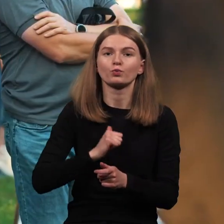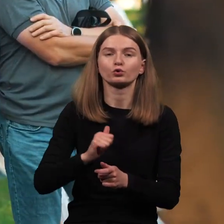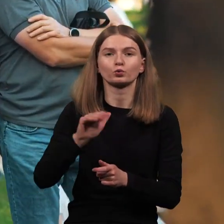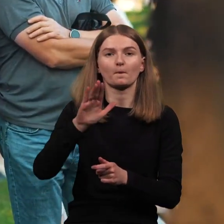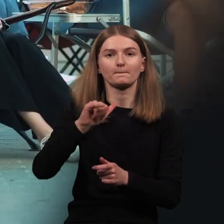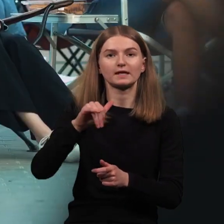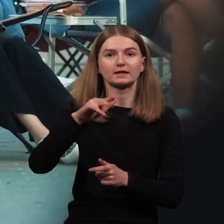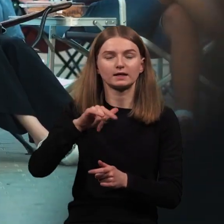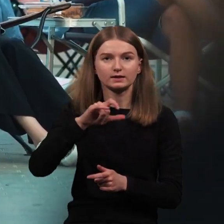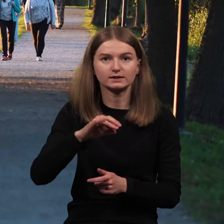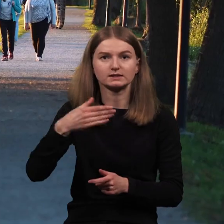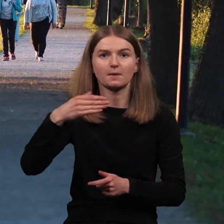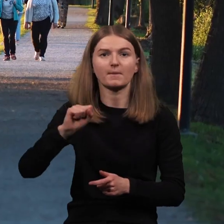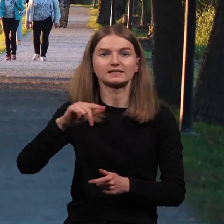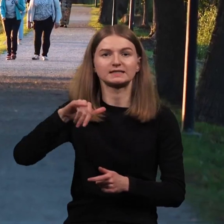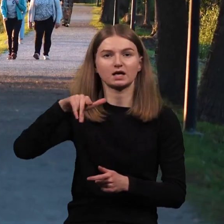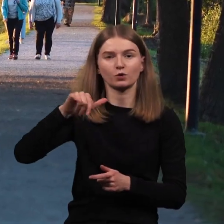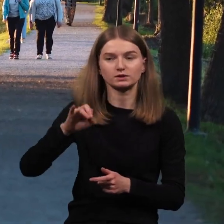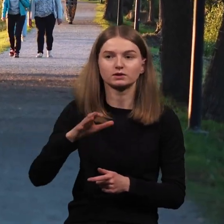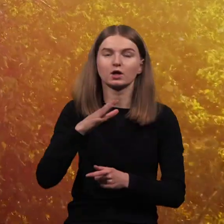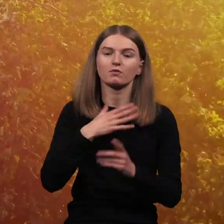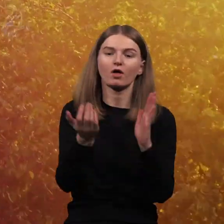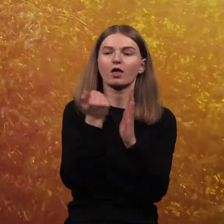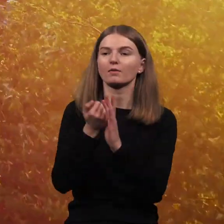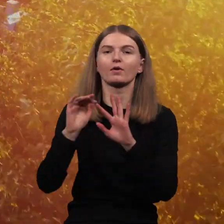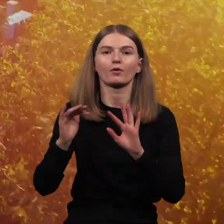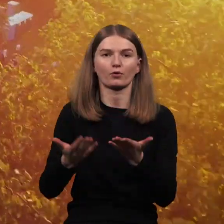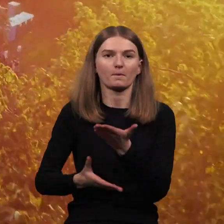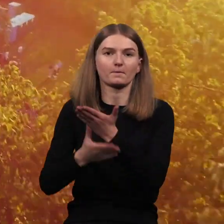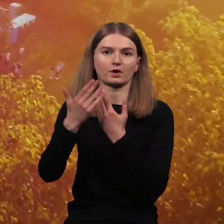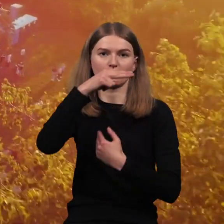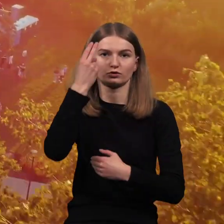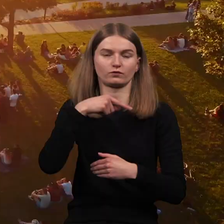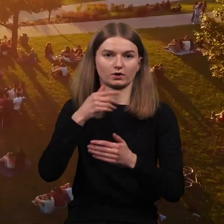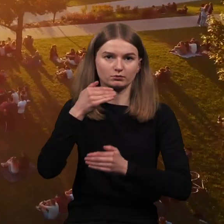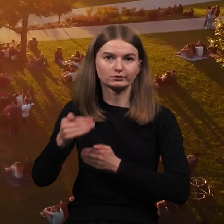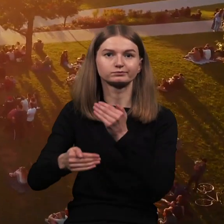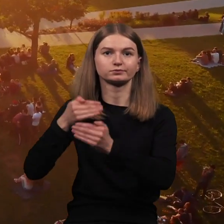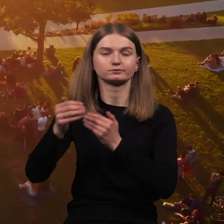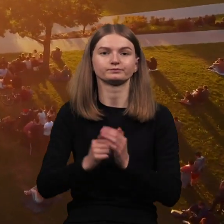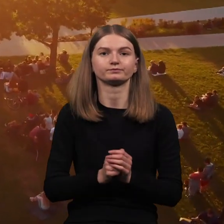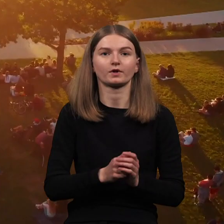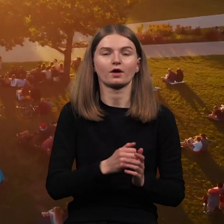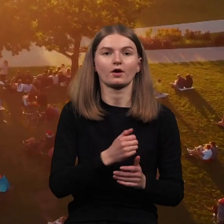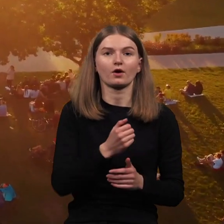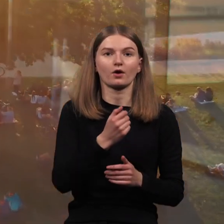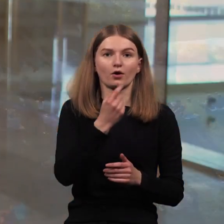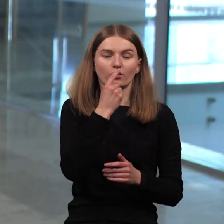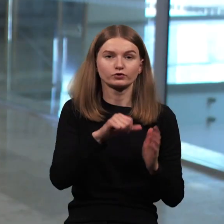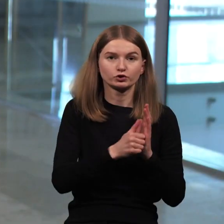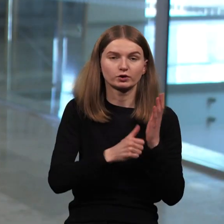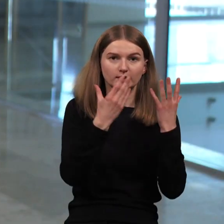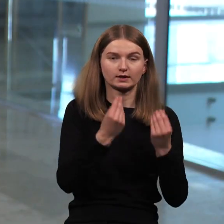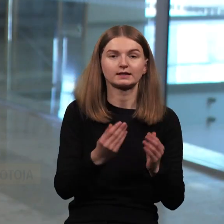Bielinio Antano Macijausko nuopelnus lietuvių kalbai. Kova 16 dienų, tai čia knygne šią dieną. Mes